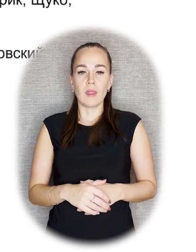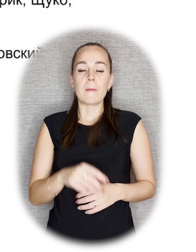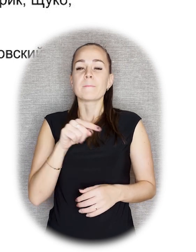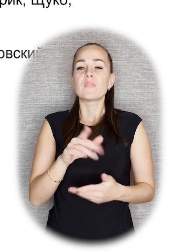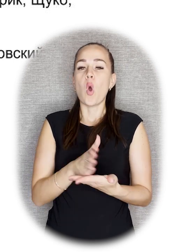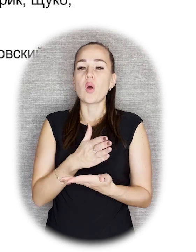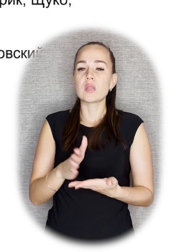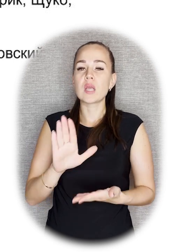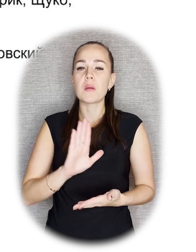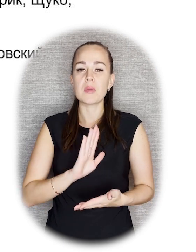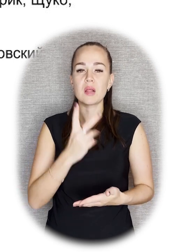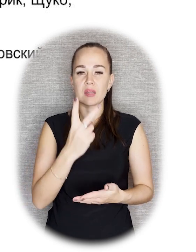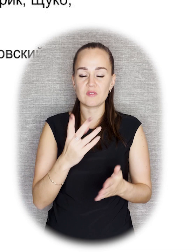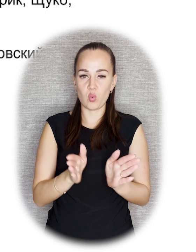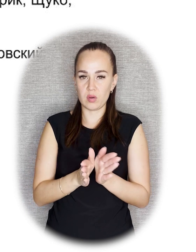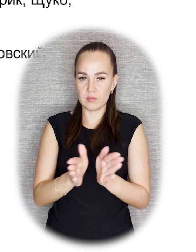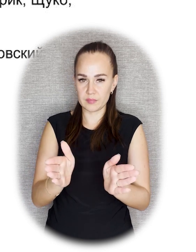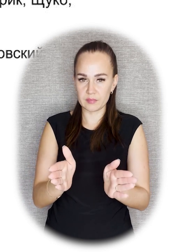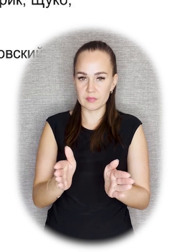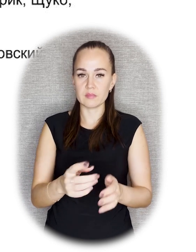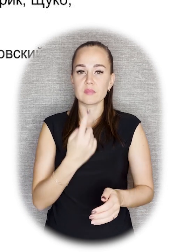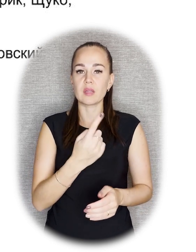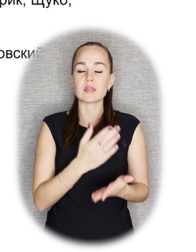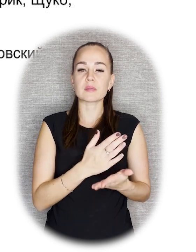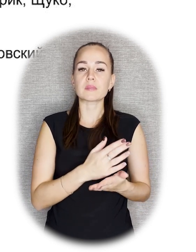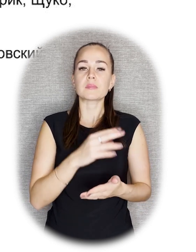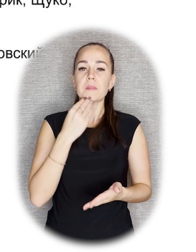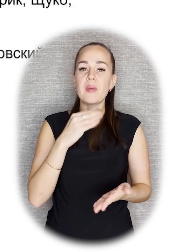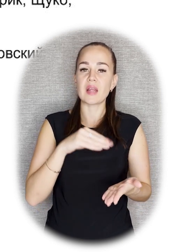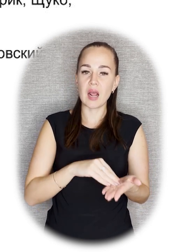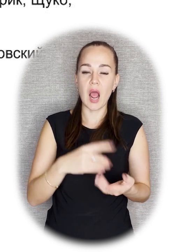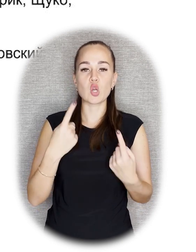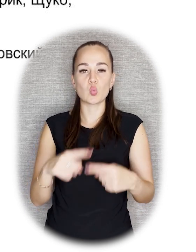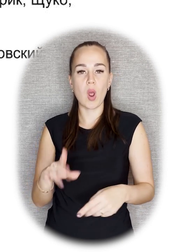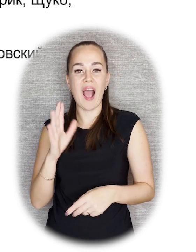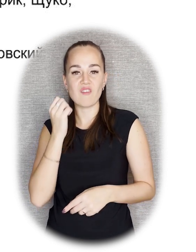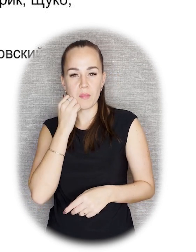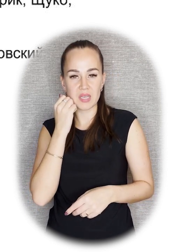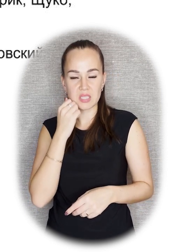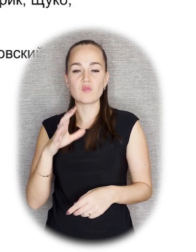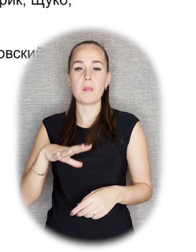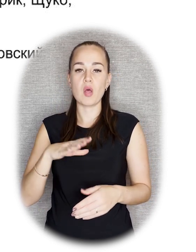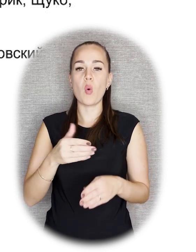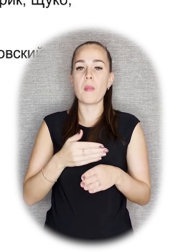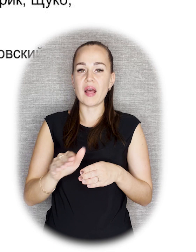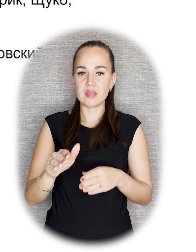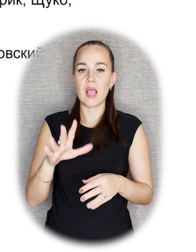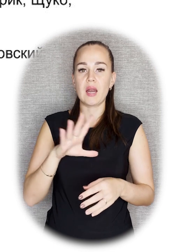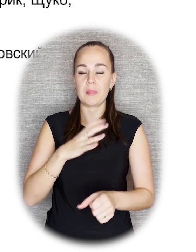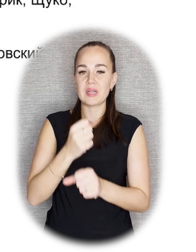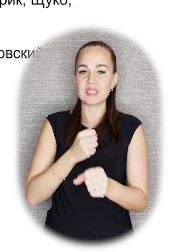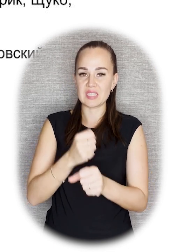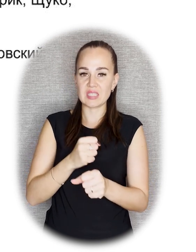из двух коллегий, независимых друг от друга. Одна находилась в Петрограде, другая в Москве. Потом еще создавались отделы ИЗО при